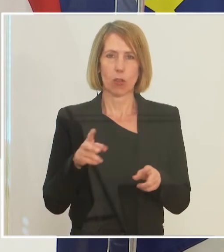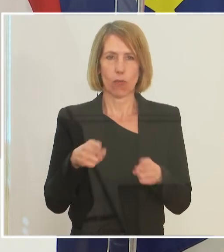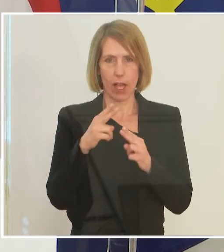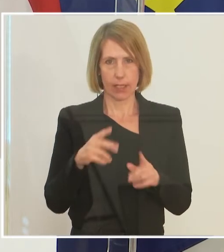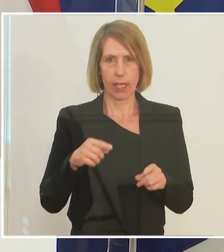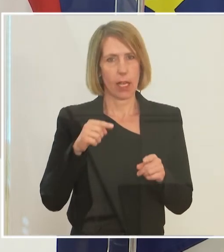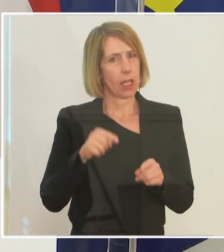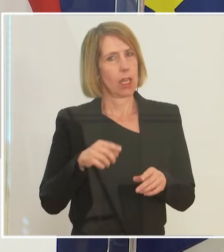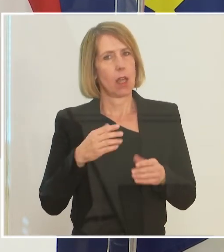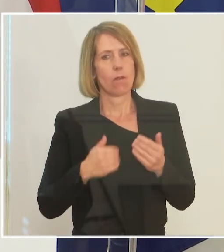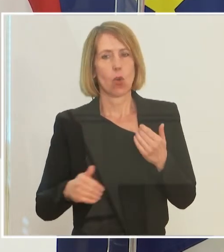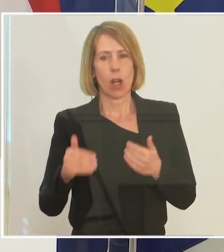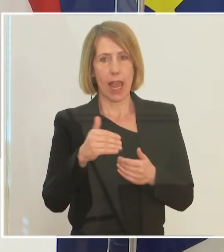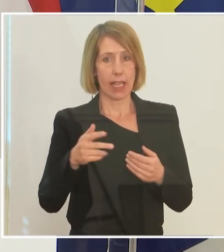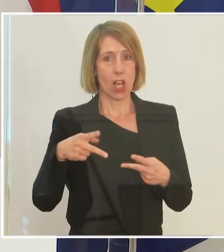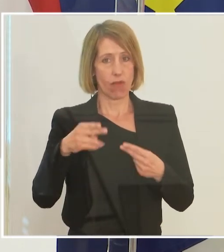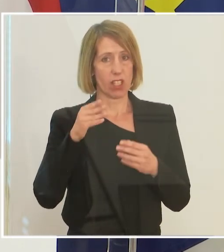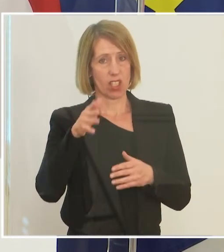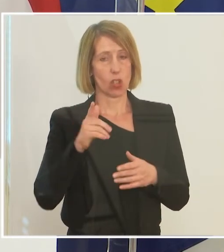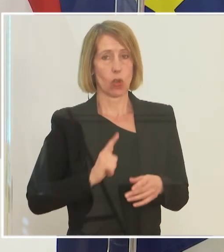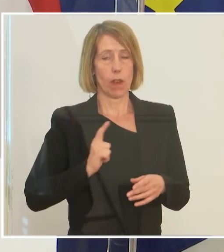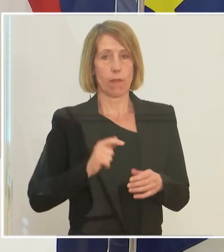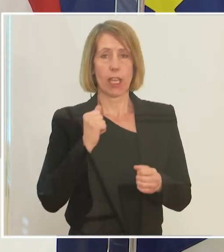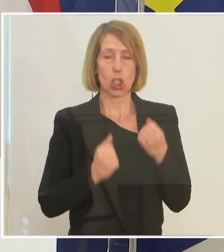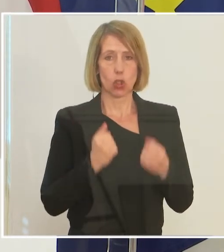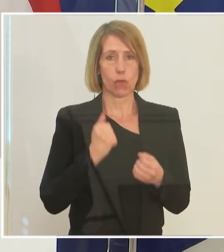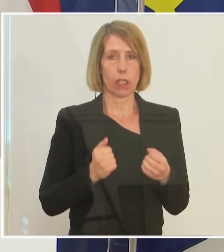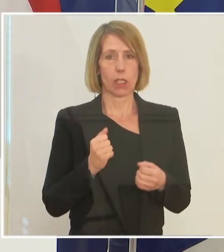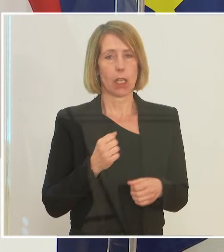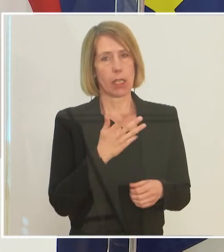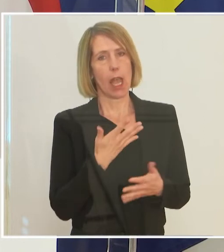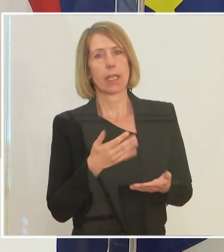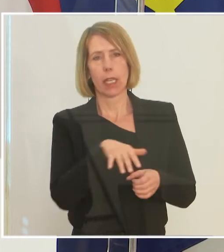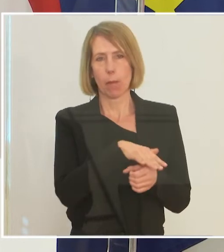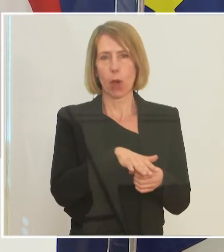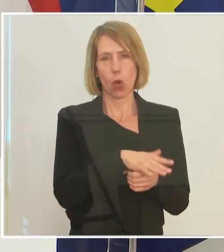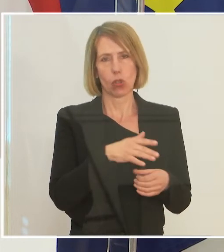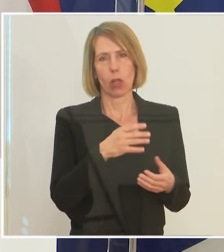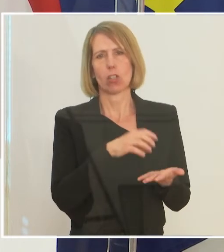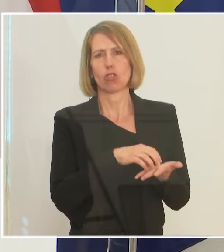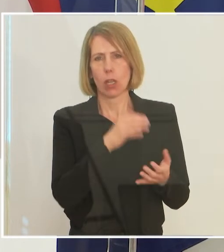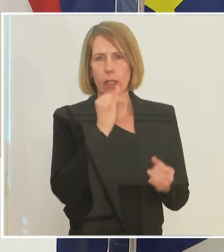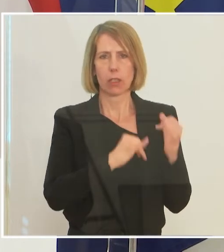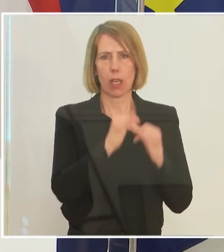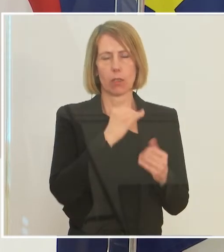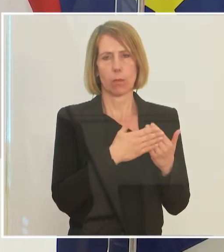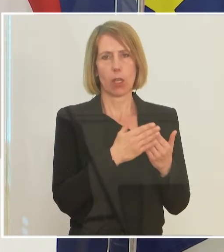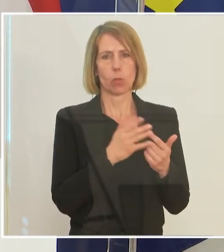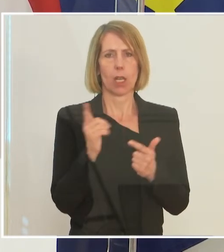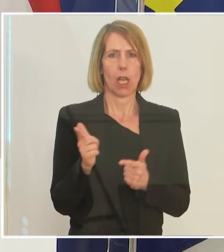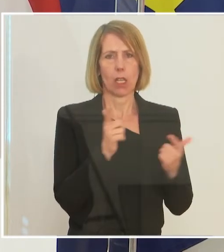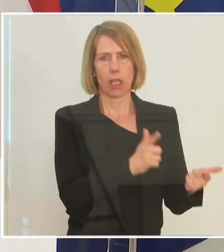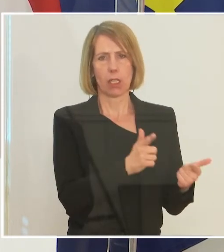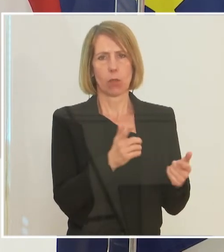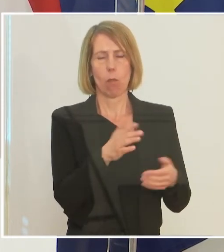auch vielleicht längerfristig Schwierigkeiten haben, einige Branchen wurden genannt, Stadthotellerie im Transportbereich zum Beispiel,